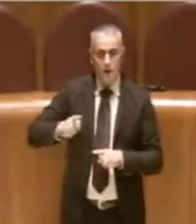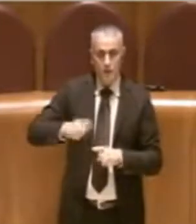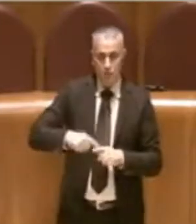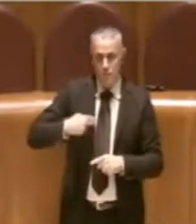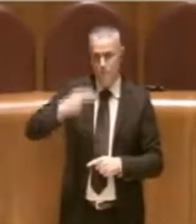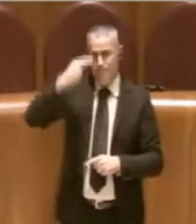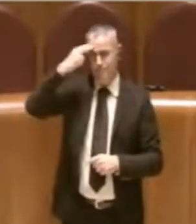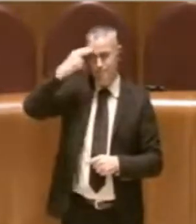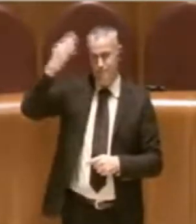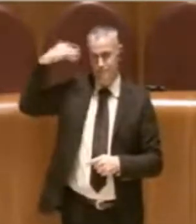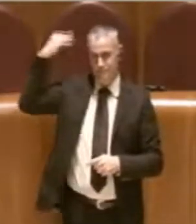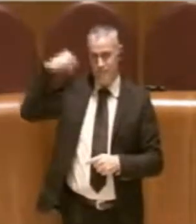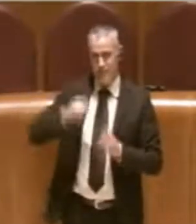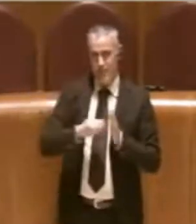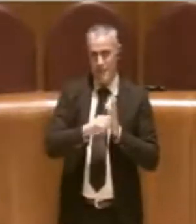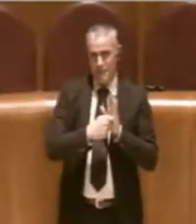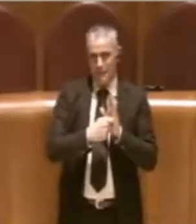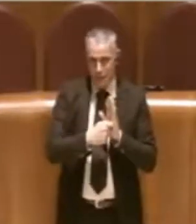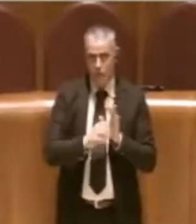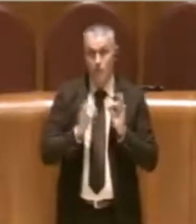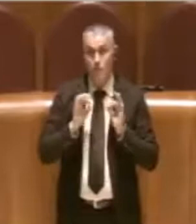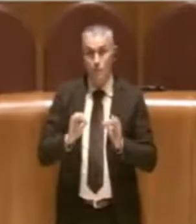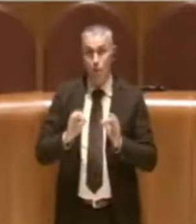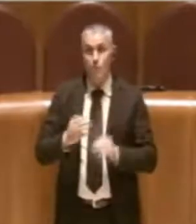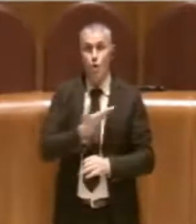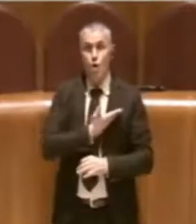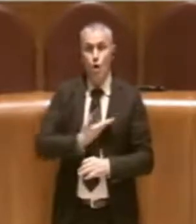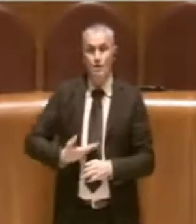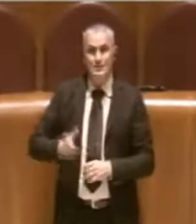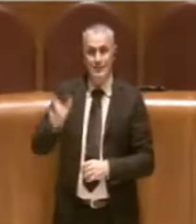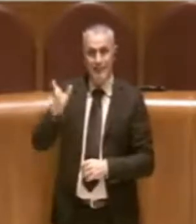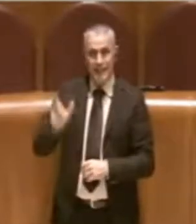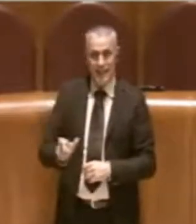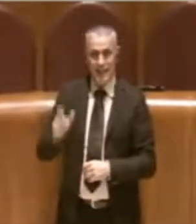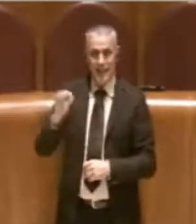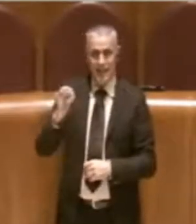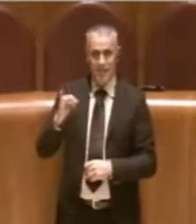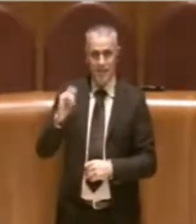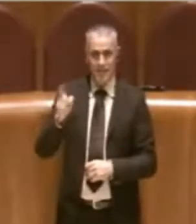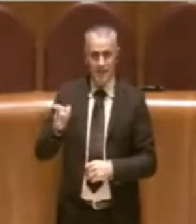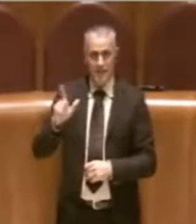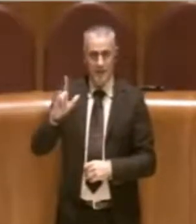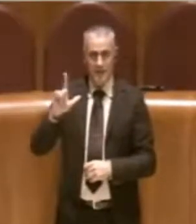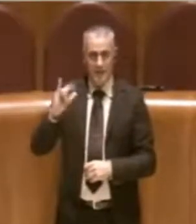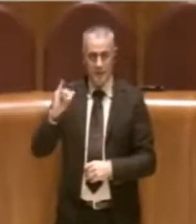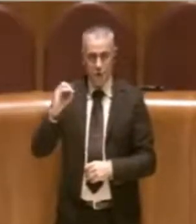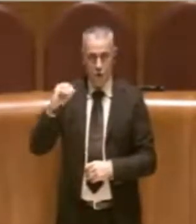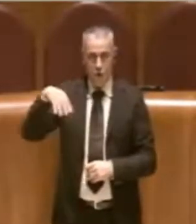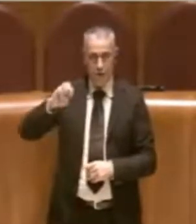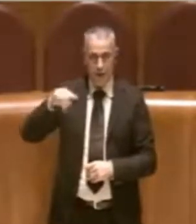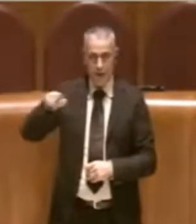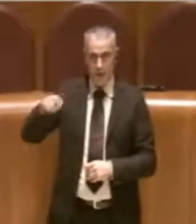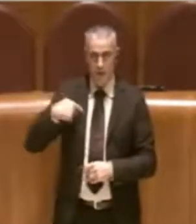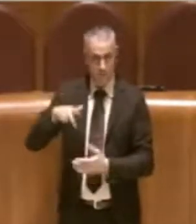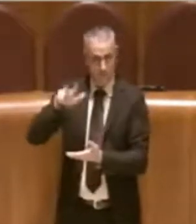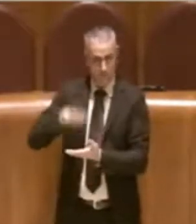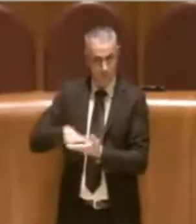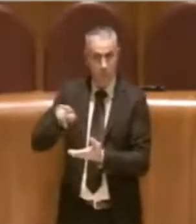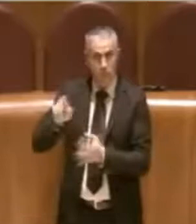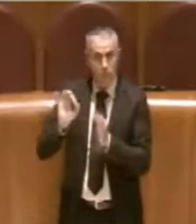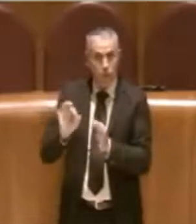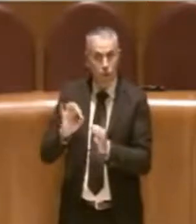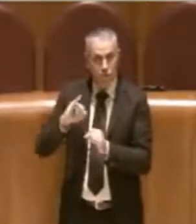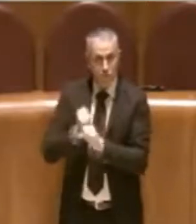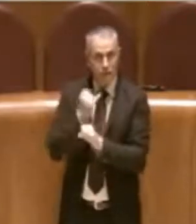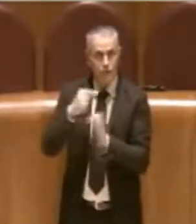'emendamento dello stesso consigliere Figliomeni, che abbiamo approvato positivamente, va a precisare proprio questo,